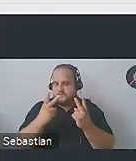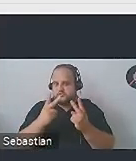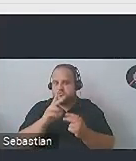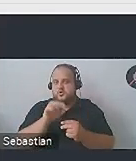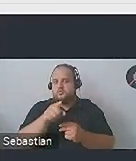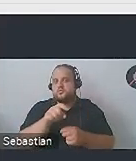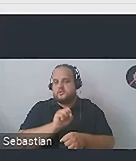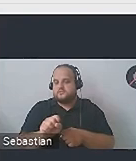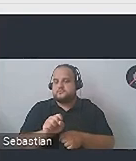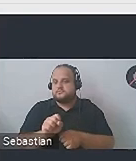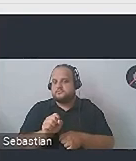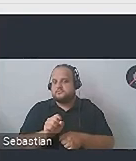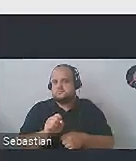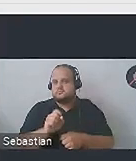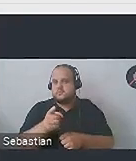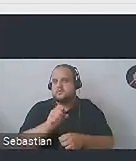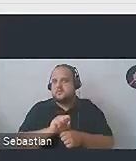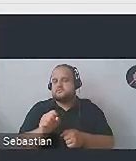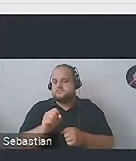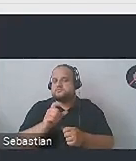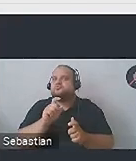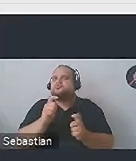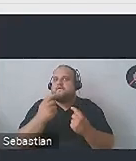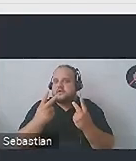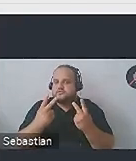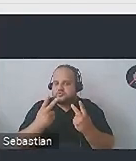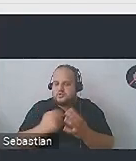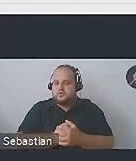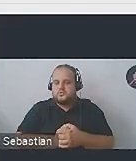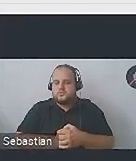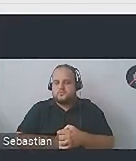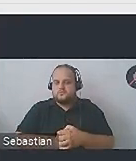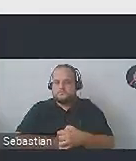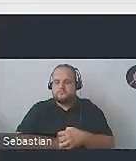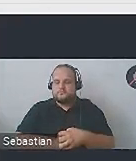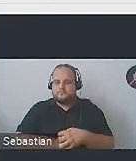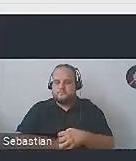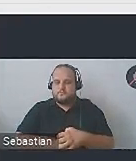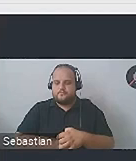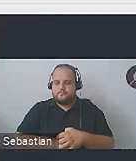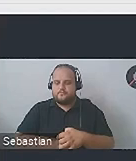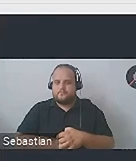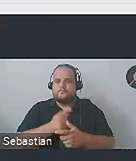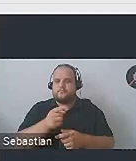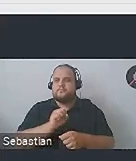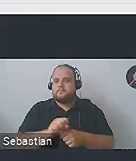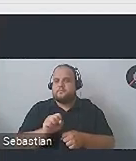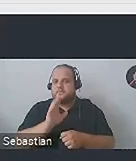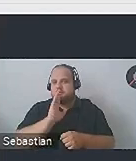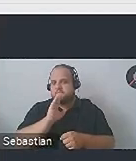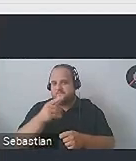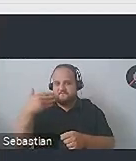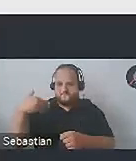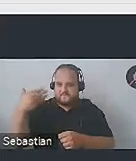tutaj jest ewidentnie jakieś kluczowe wydarzenie, kluczowy punkt jakiegoś wydarzenia. Jest to chyba jakiś